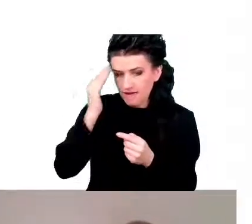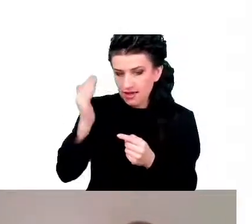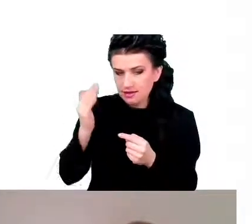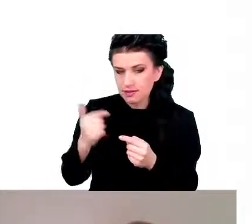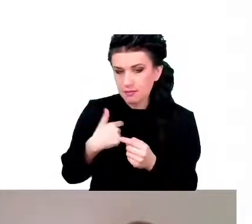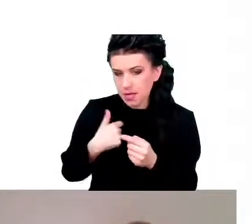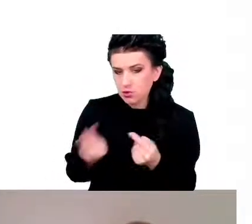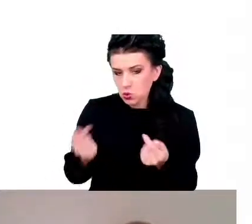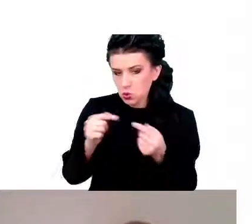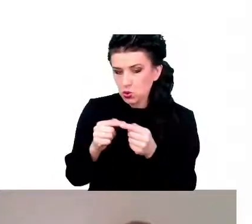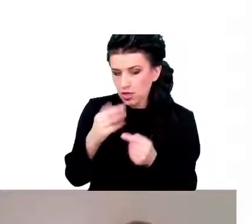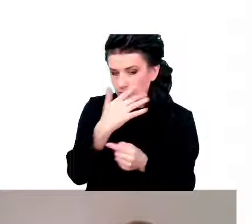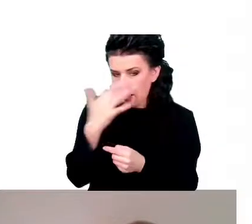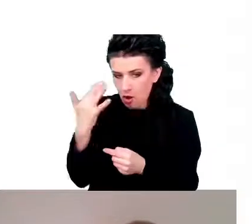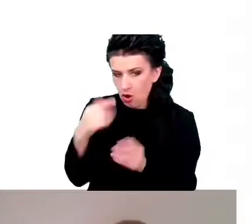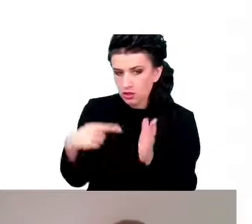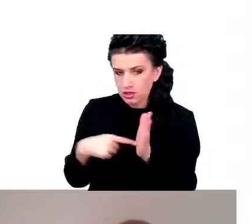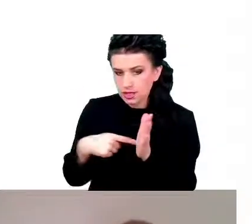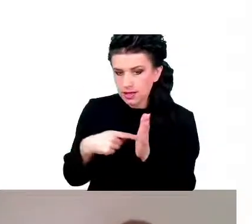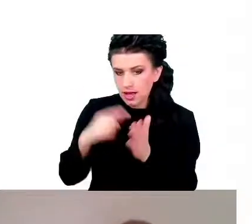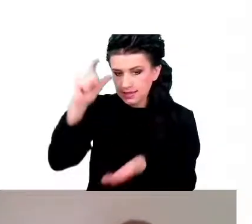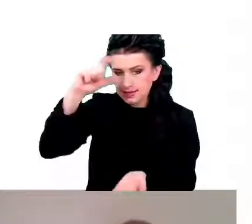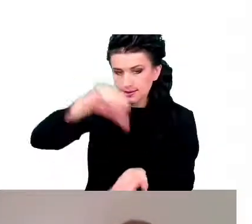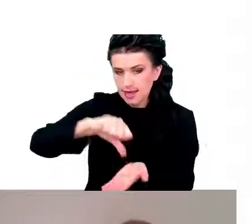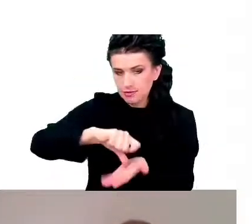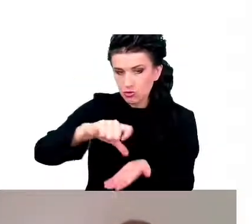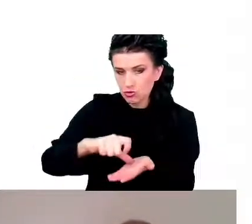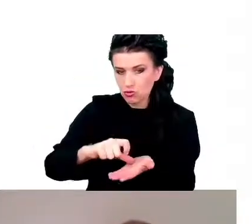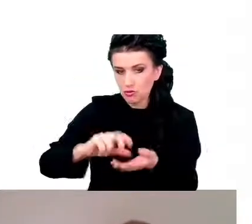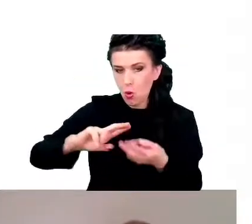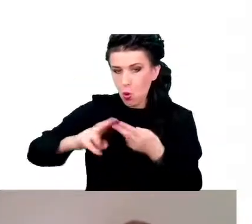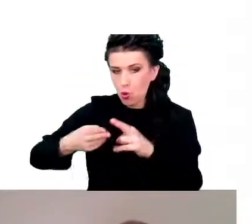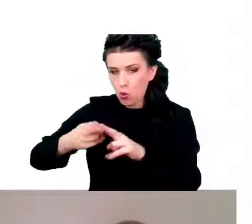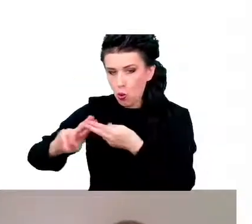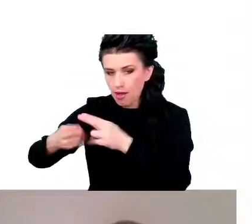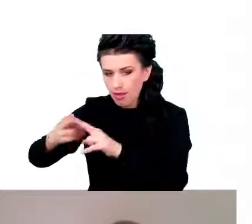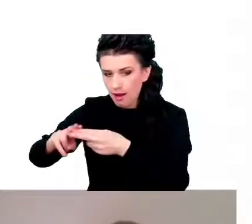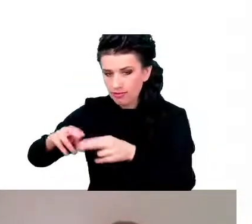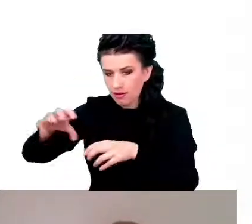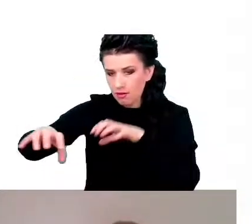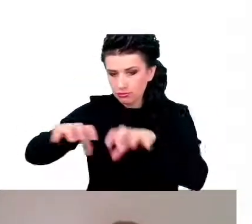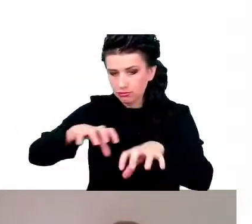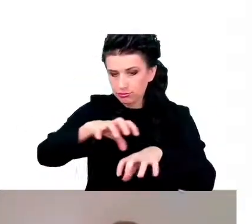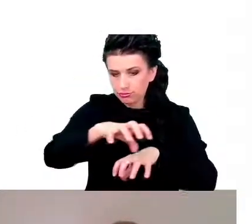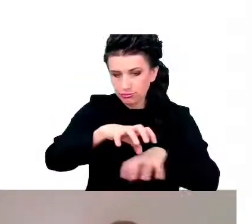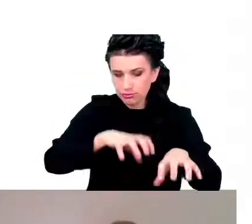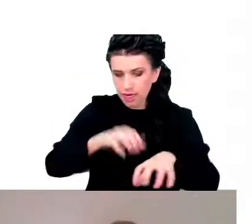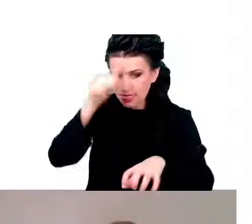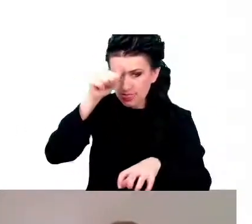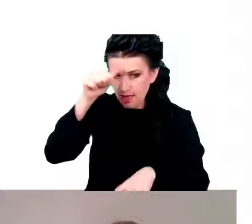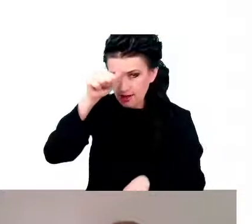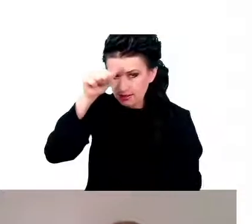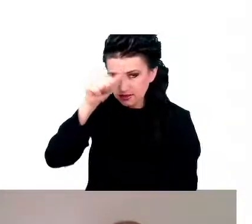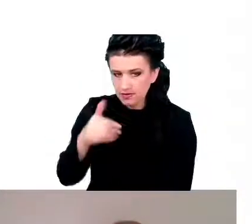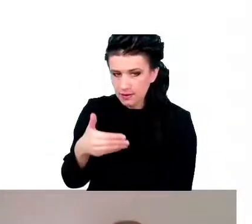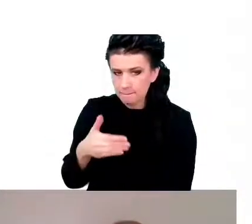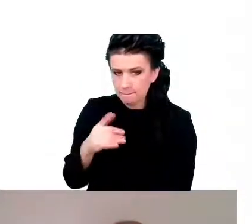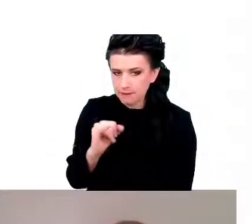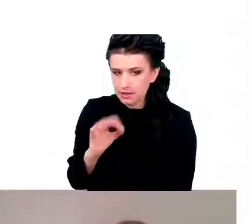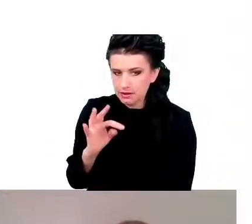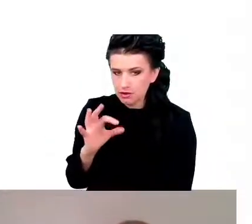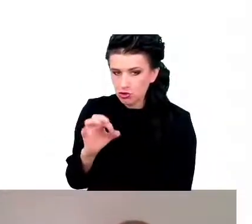w centrum tej całej układanki są mitochondria. To są takie organelle komórkowe,